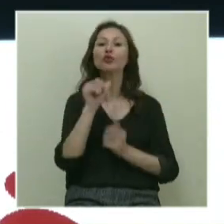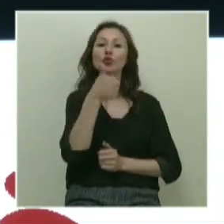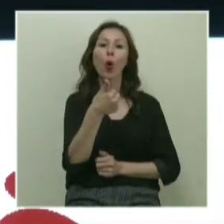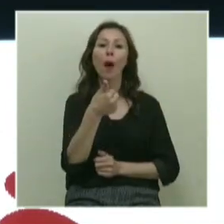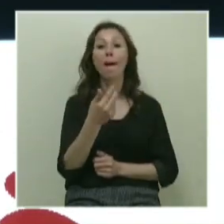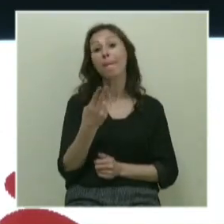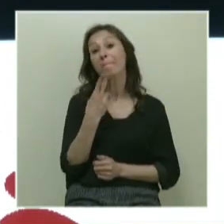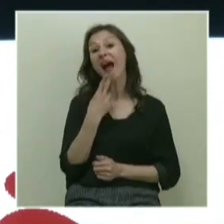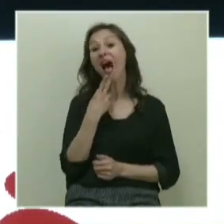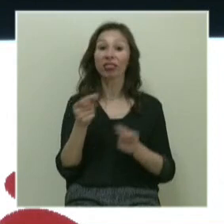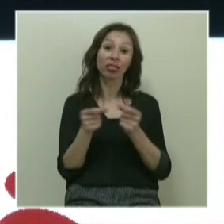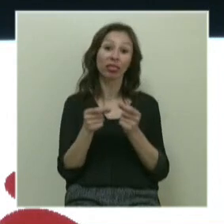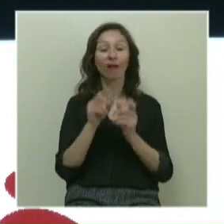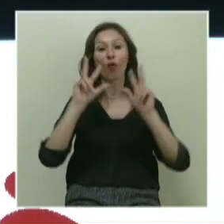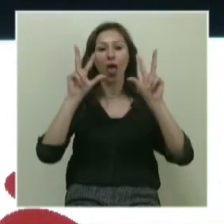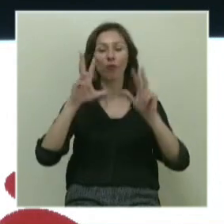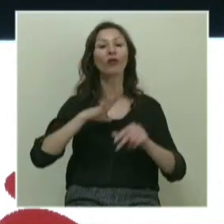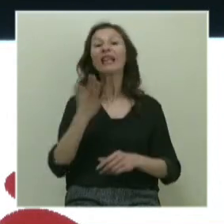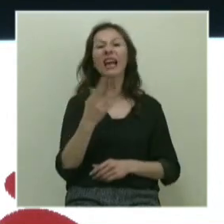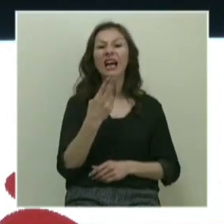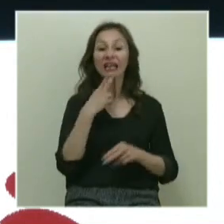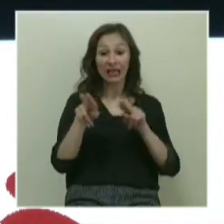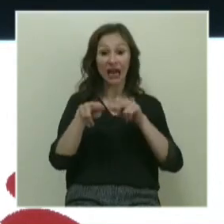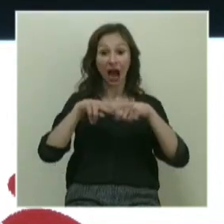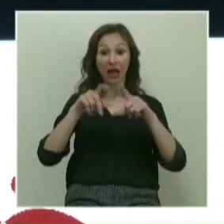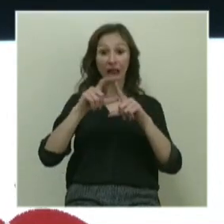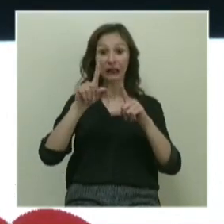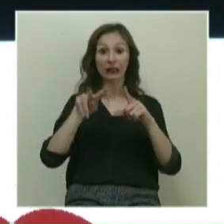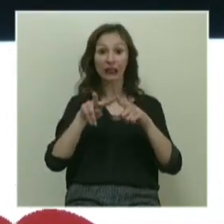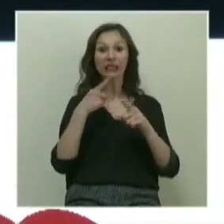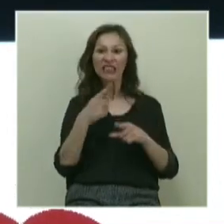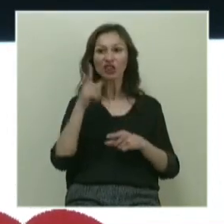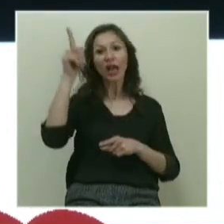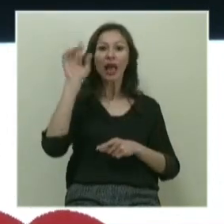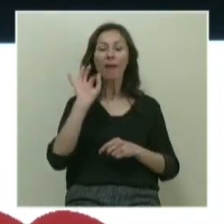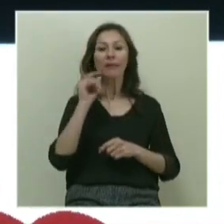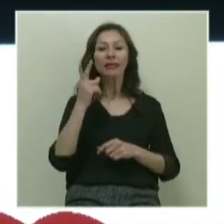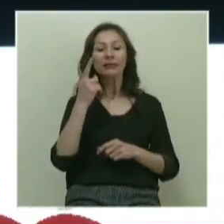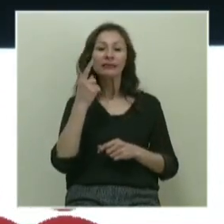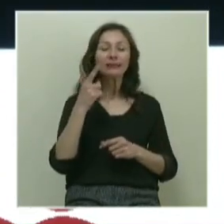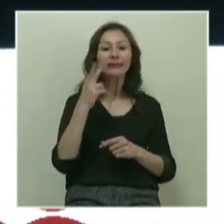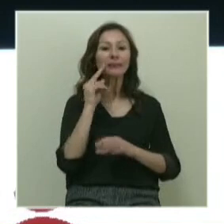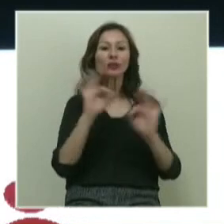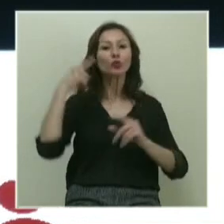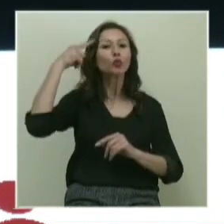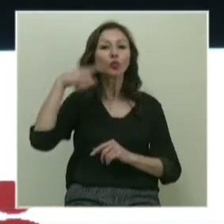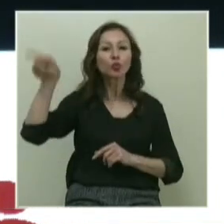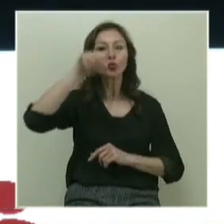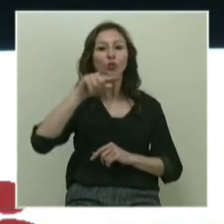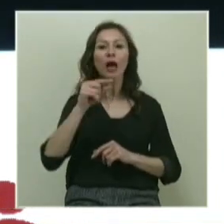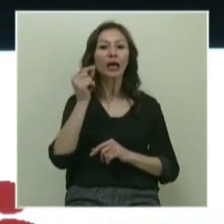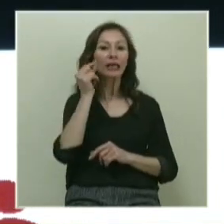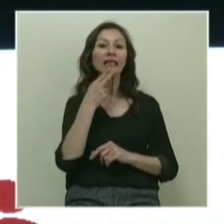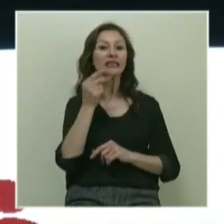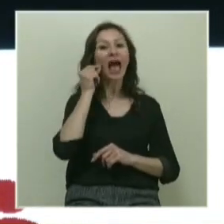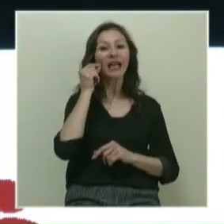Bayan voleybol takımımız var. Niye? Kadın deyince cinsellik geliyor sizin aklınıza. Eşeğsiz ürüyorsunuz siz. Kadın ve erkek iki ayrı yatakta